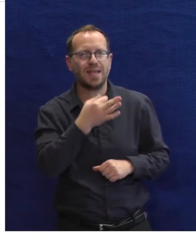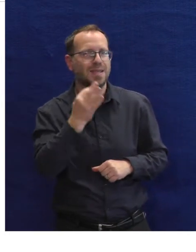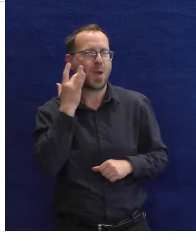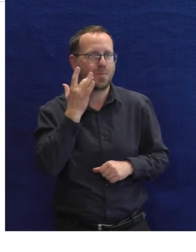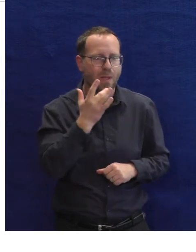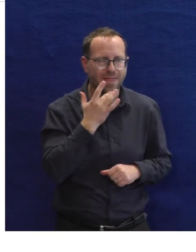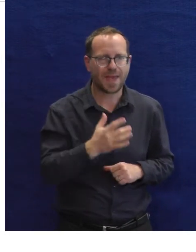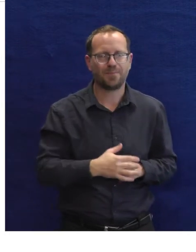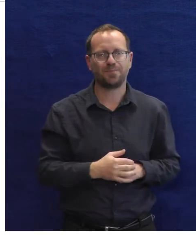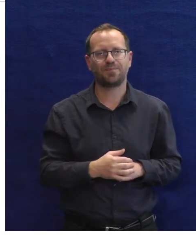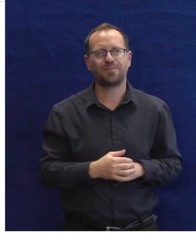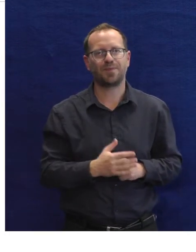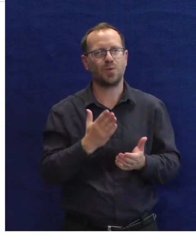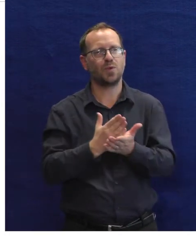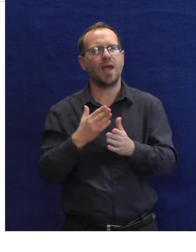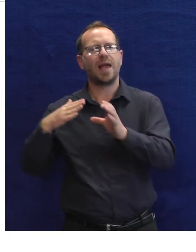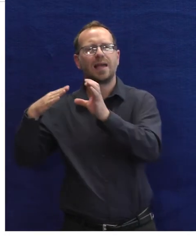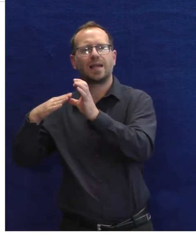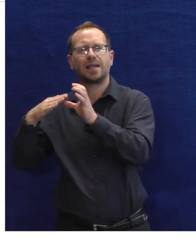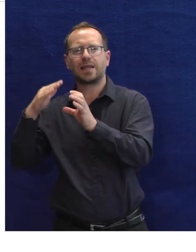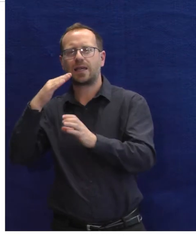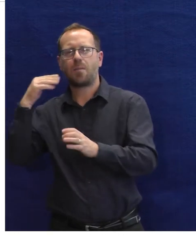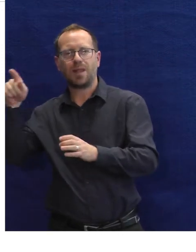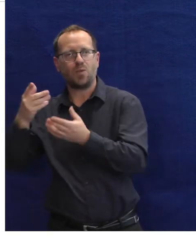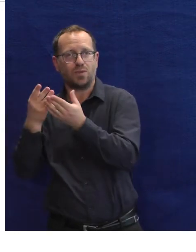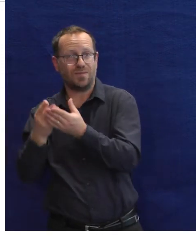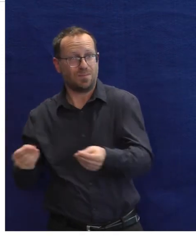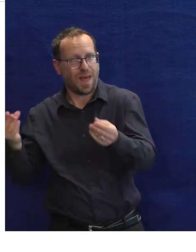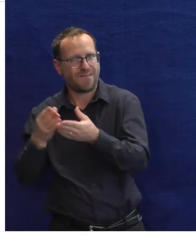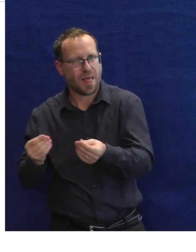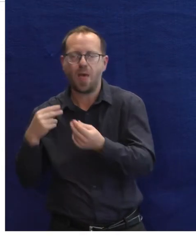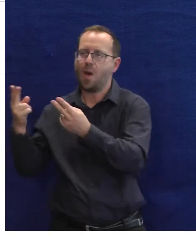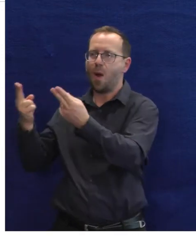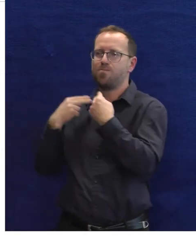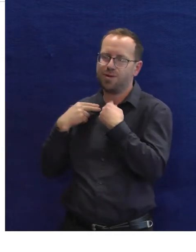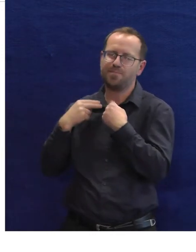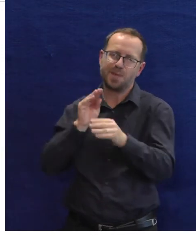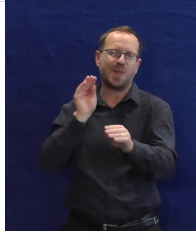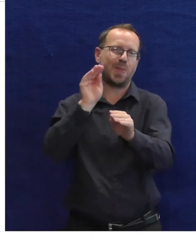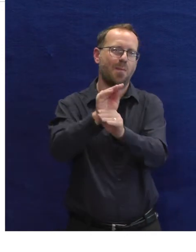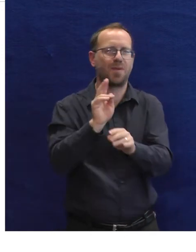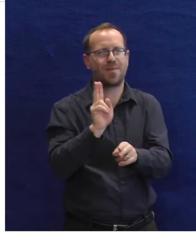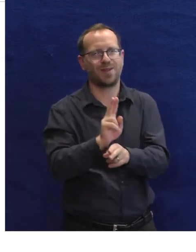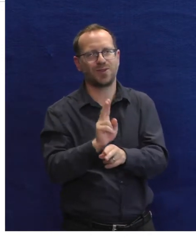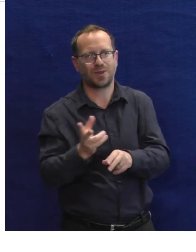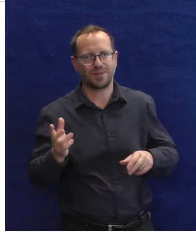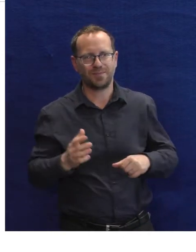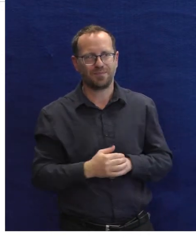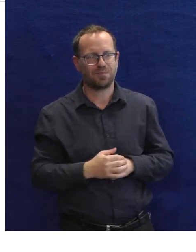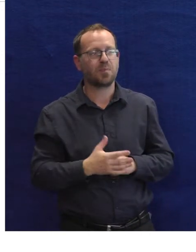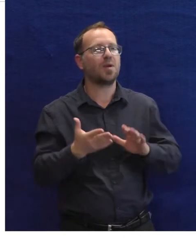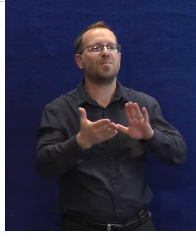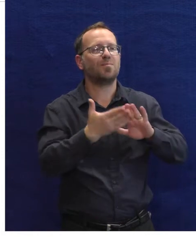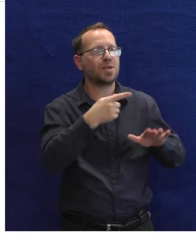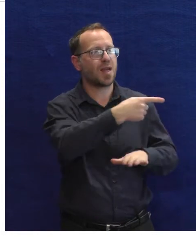Tak já vám přeji také hezké odpoledne a jak tedy Gábina už asi většinu věcí řekla, tak